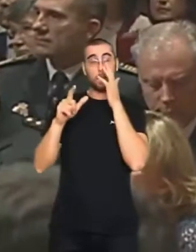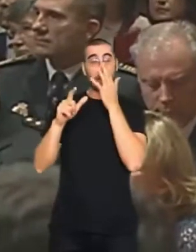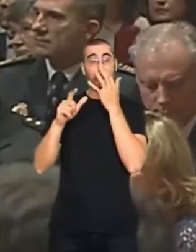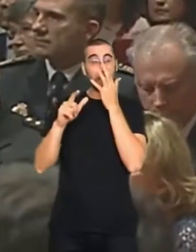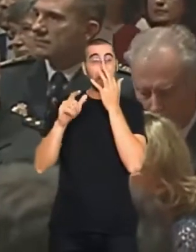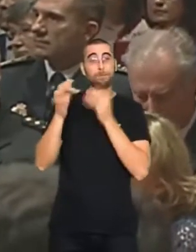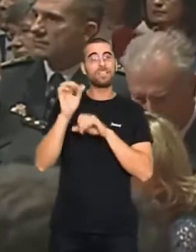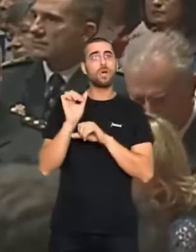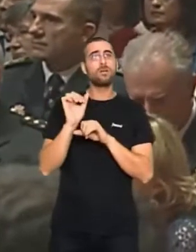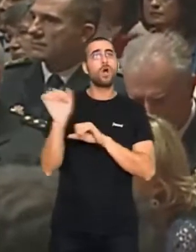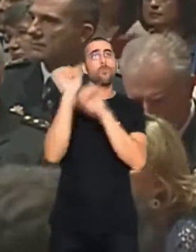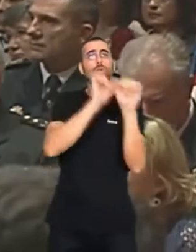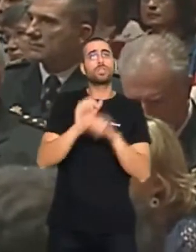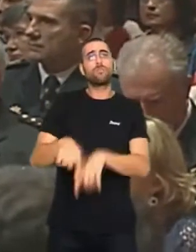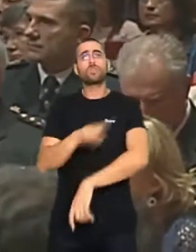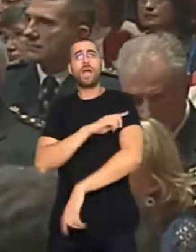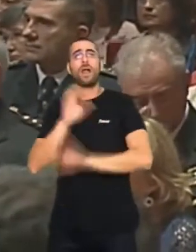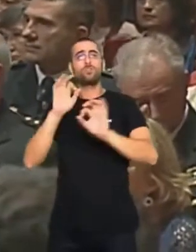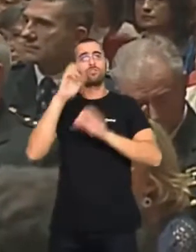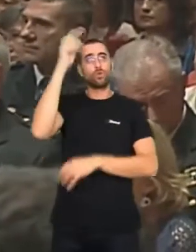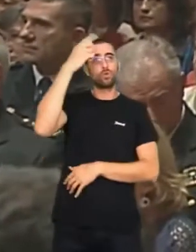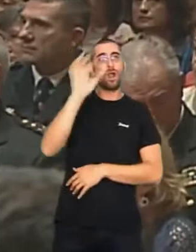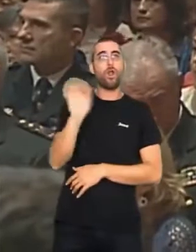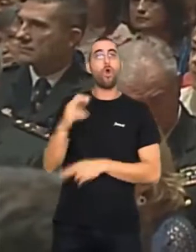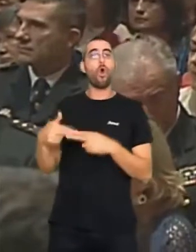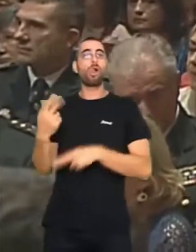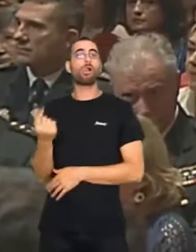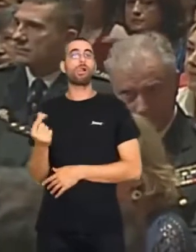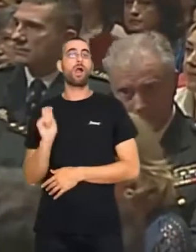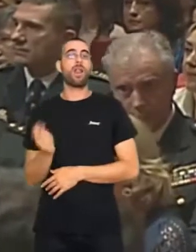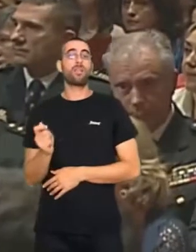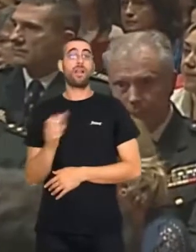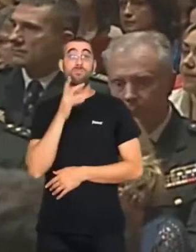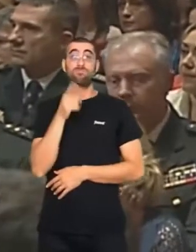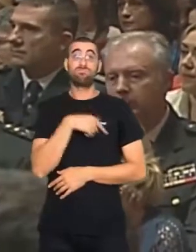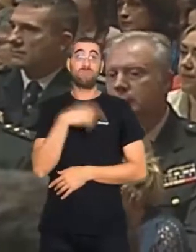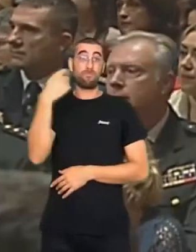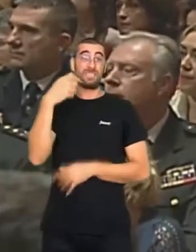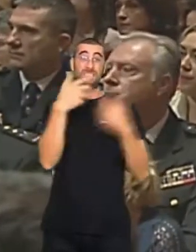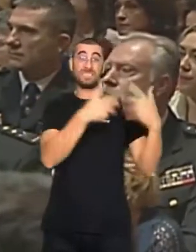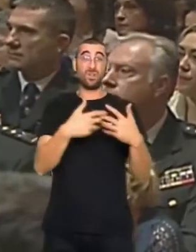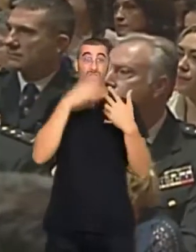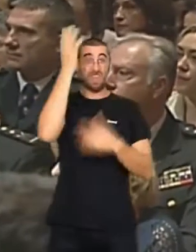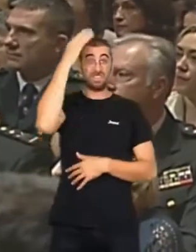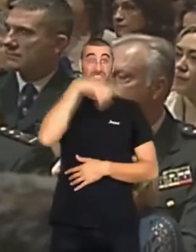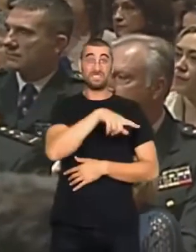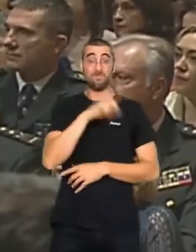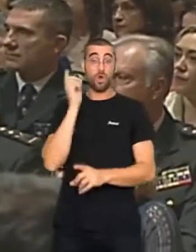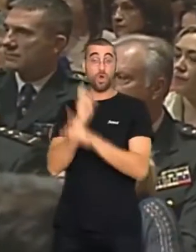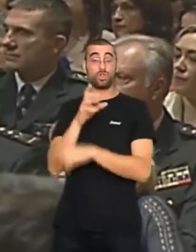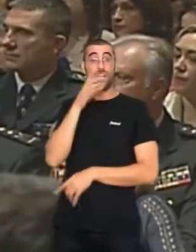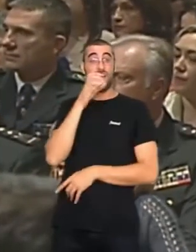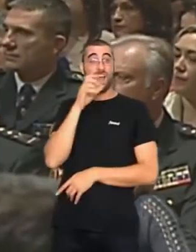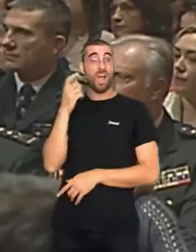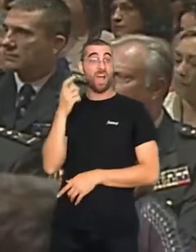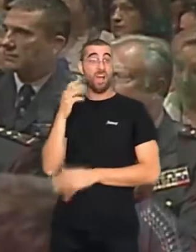tan o més perillós que el proteccionisme arancelari recuperat ara pel president dels Estats Units contra la taronja valenciana.